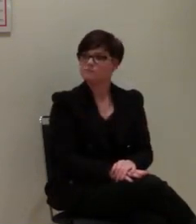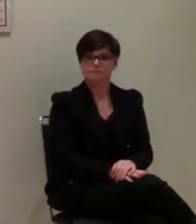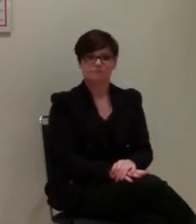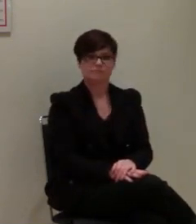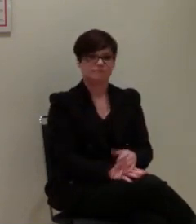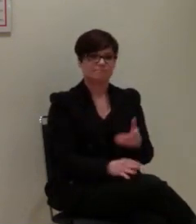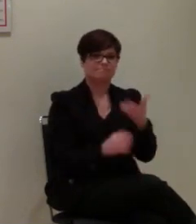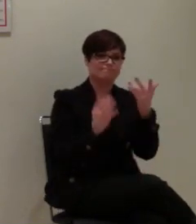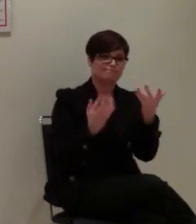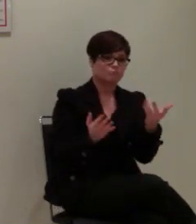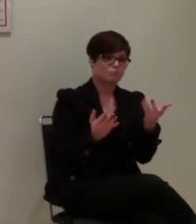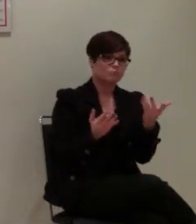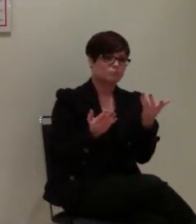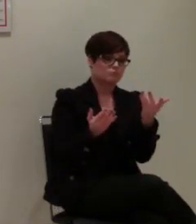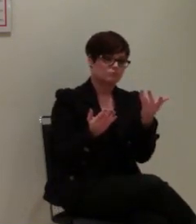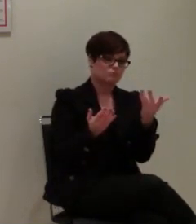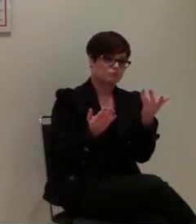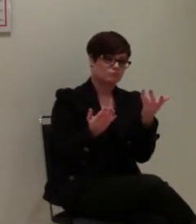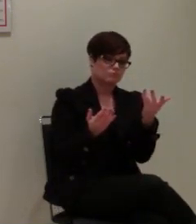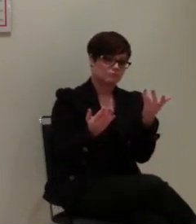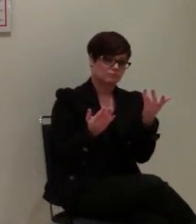Also es wird so sein, dass wir,